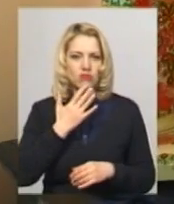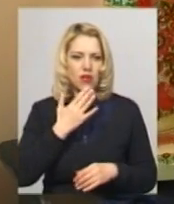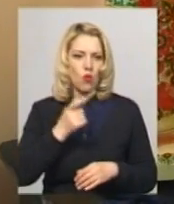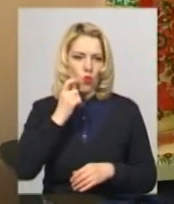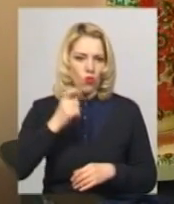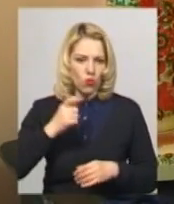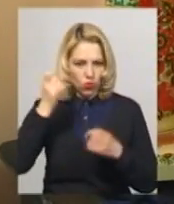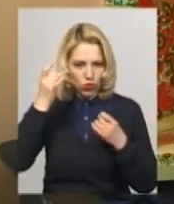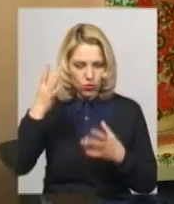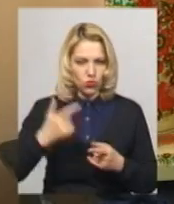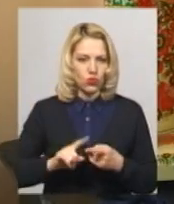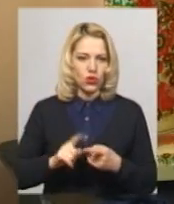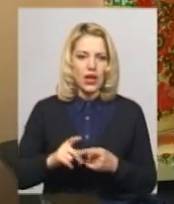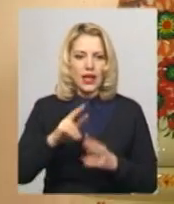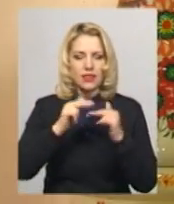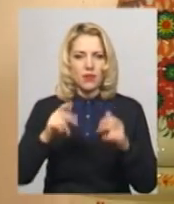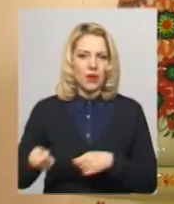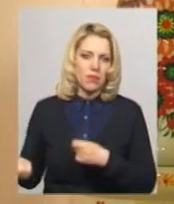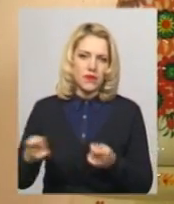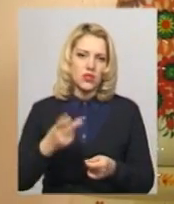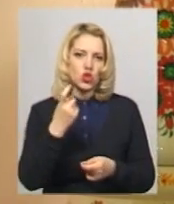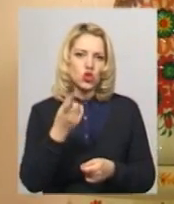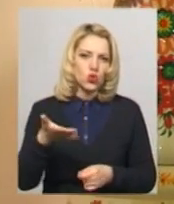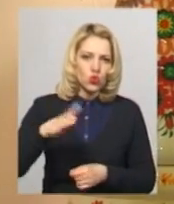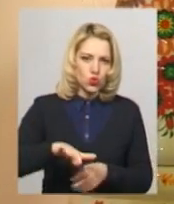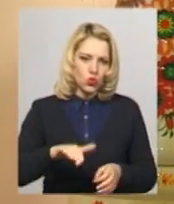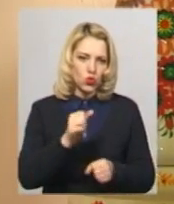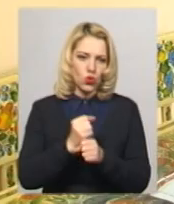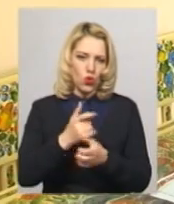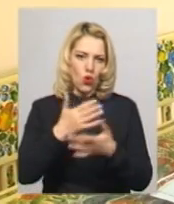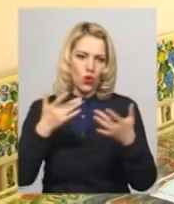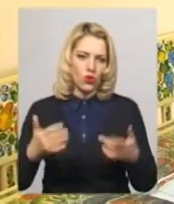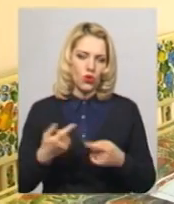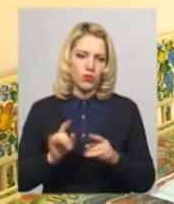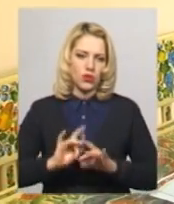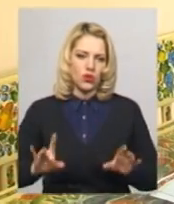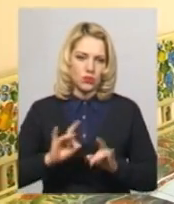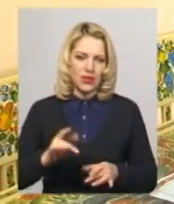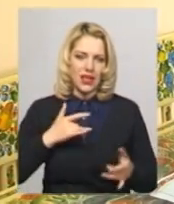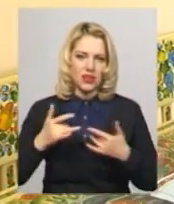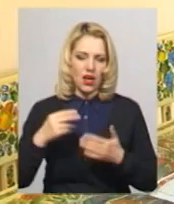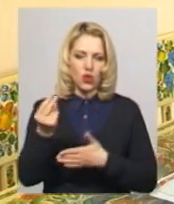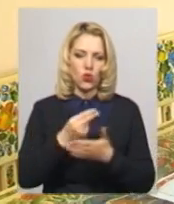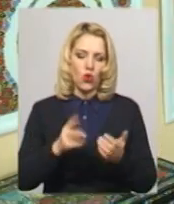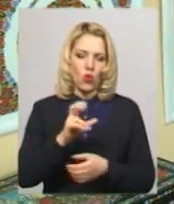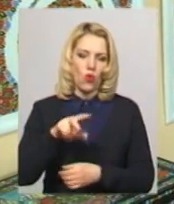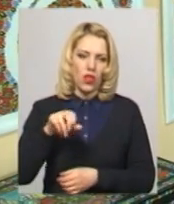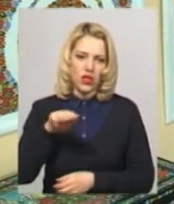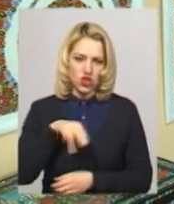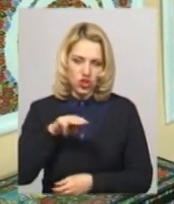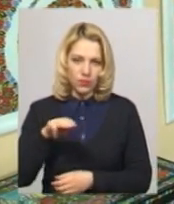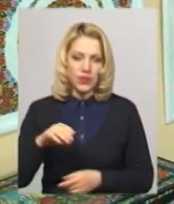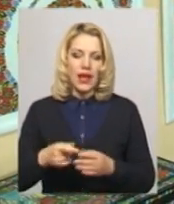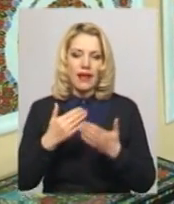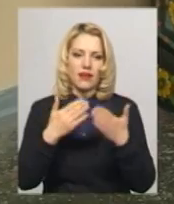Із Дніпра до Хмельницького привезли понад 100 робіт, розповідає викладачка Дніпропетровського театрально-художнього коледжу Анастасія Ткаченко. Каже,